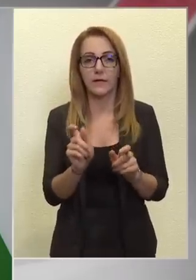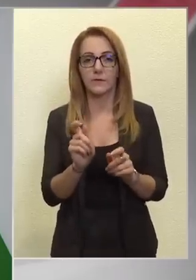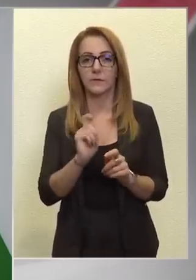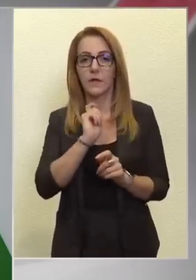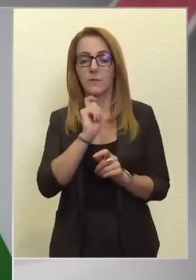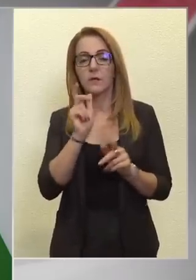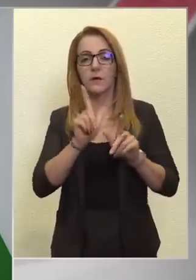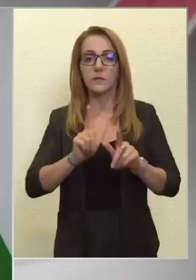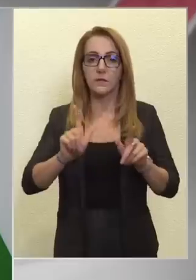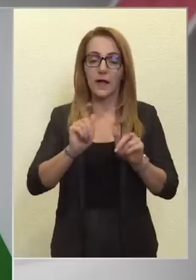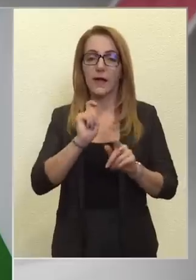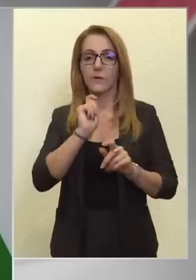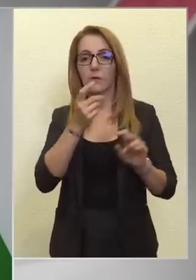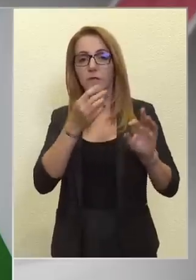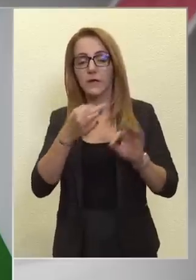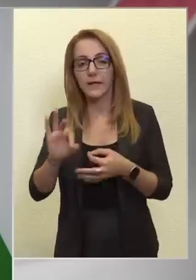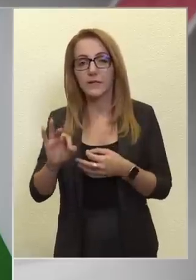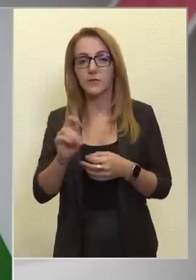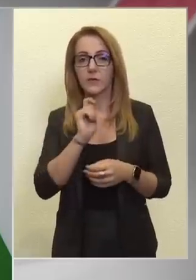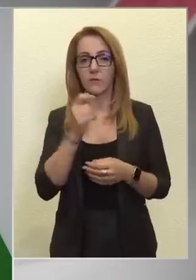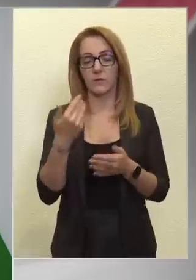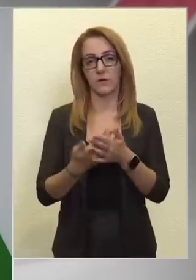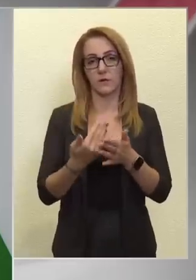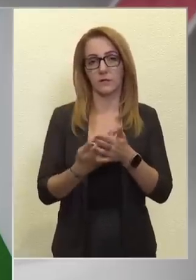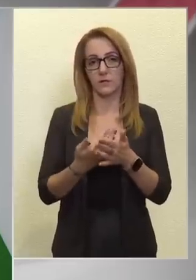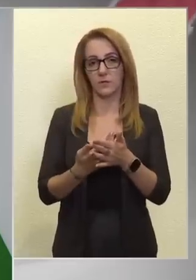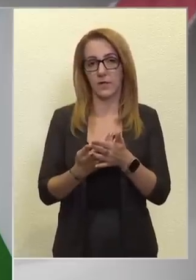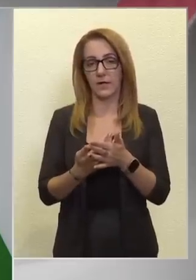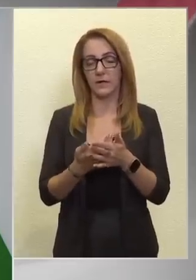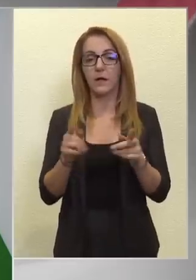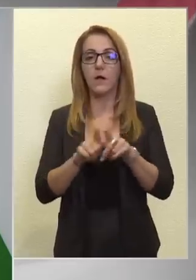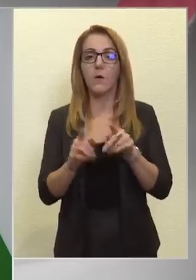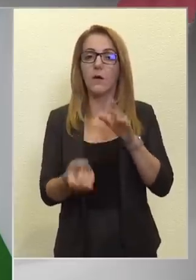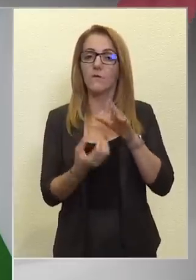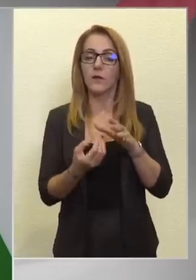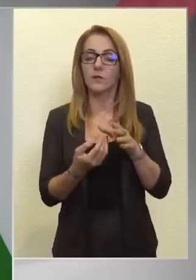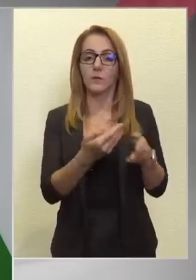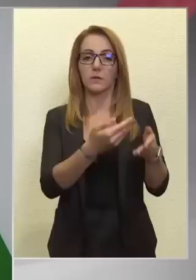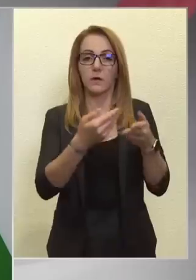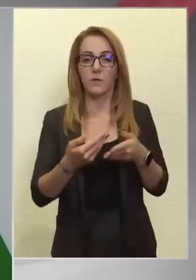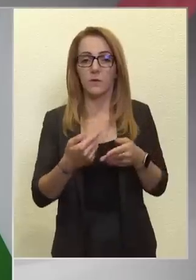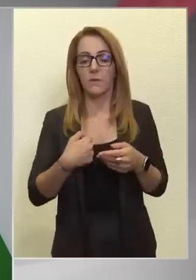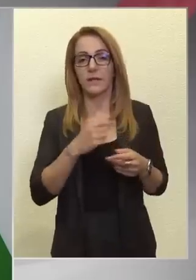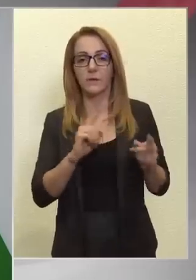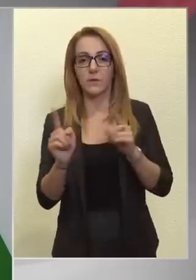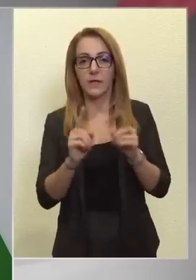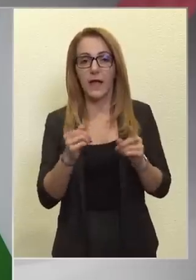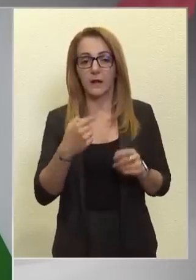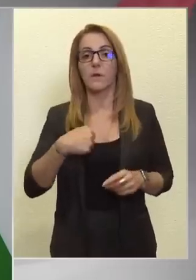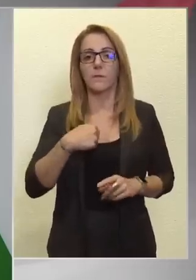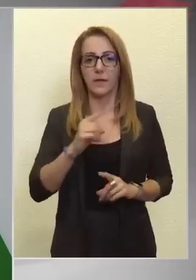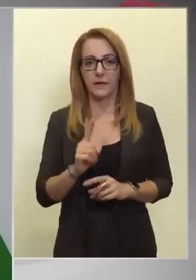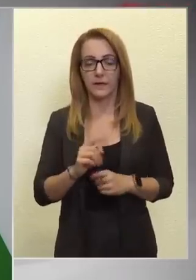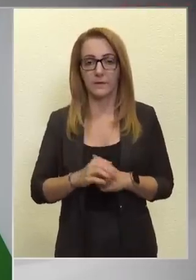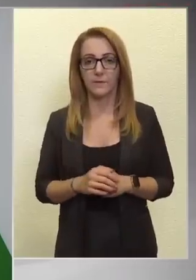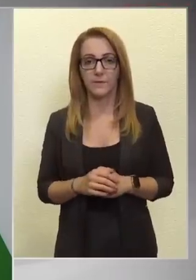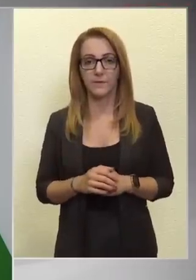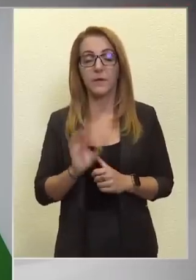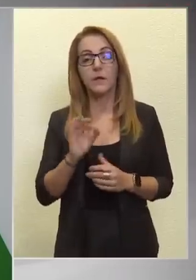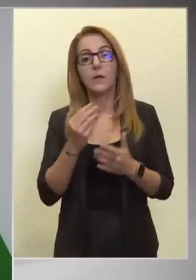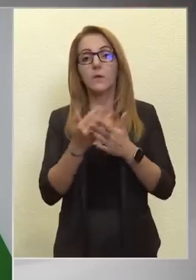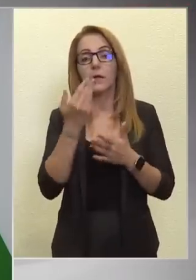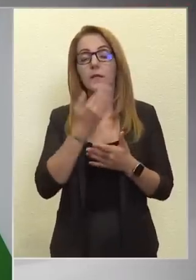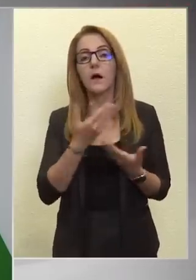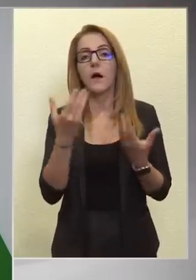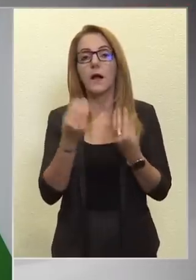a magyar tanárok, a magyar egészségügy és a magyar gazdaság olyan forrásokhoz jusson, aminekünk jár, sőt, ami a miénk. Jó lenne,